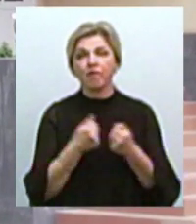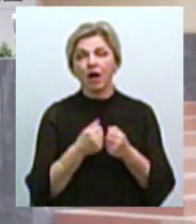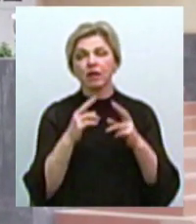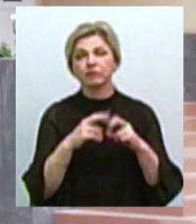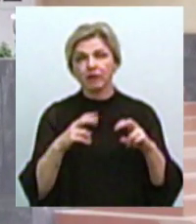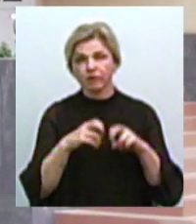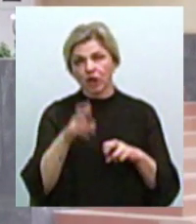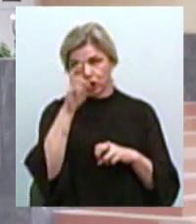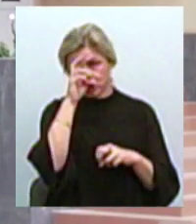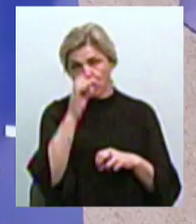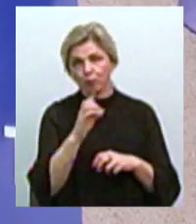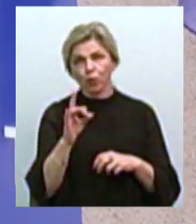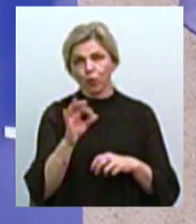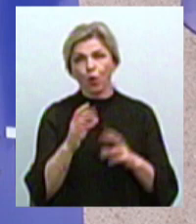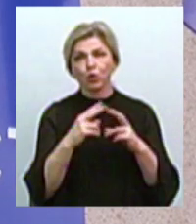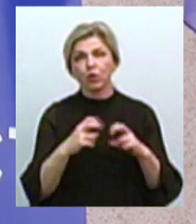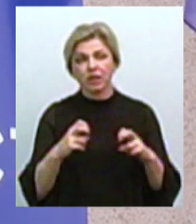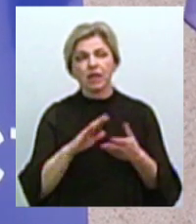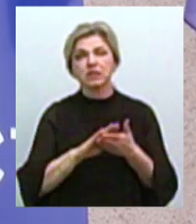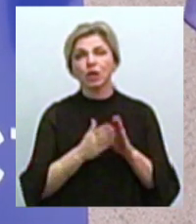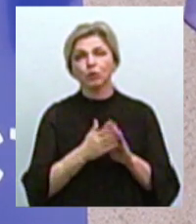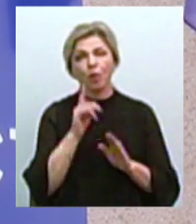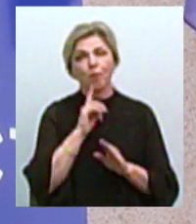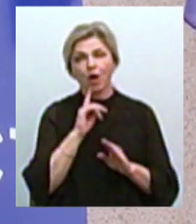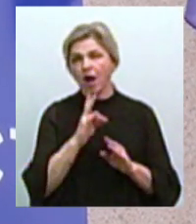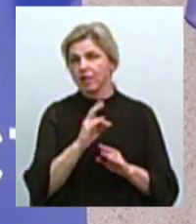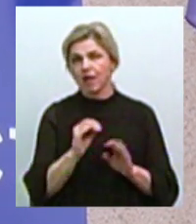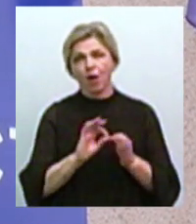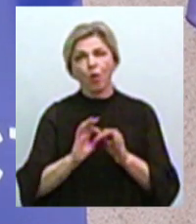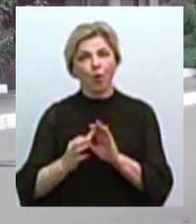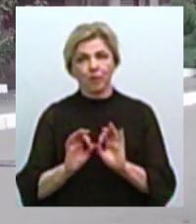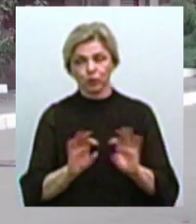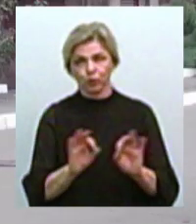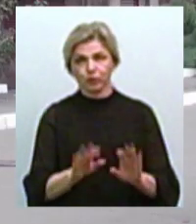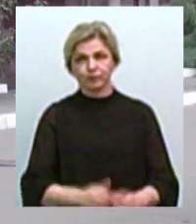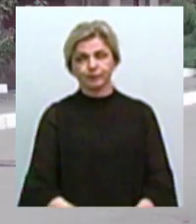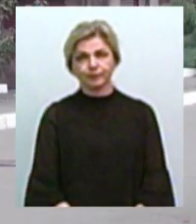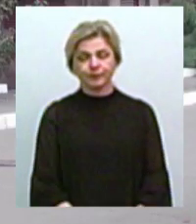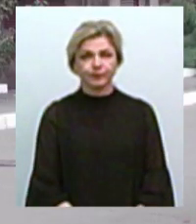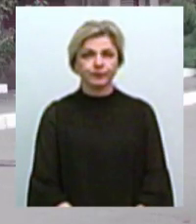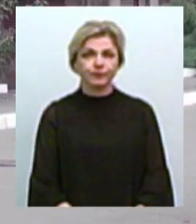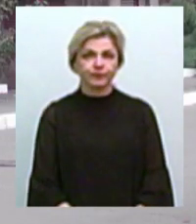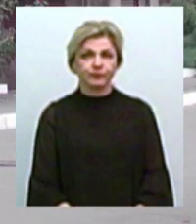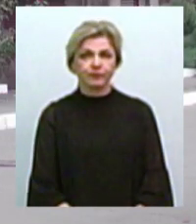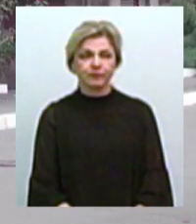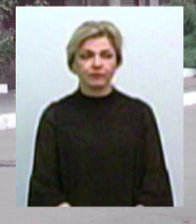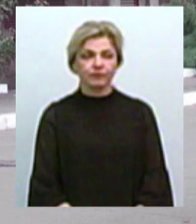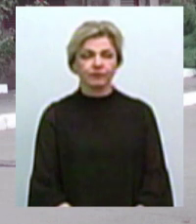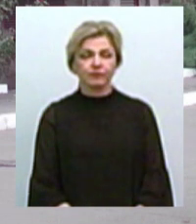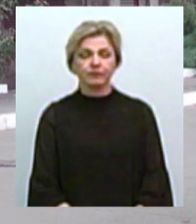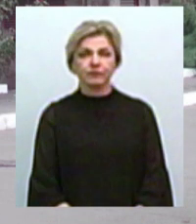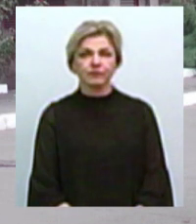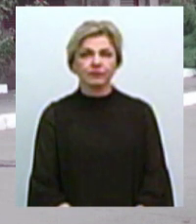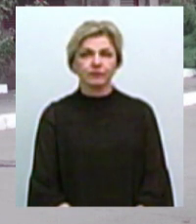Державному бюро розслідувань. Ситуацію поки не коментують. Олександр Гордієнко, Юлія Кускова. Новини на Суспільному.